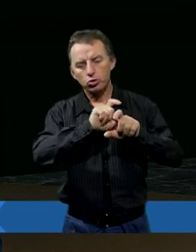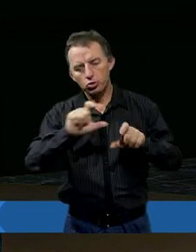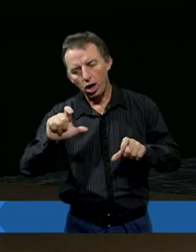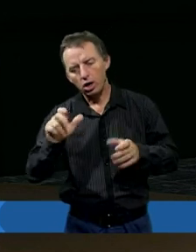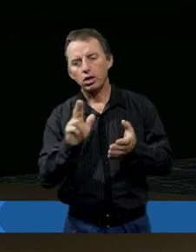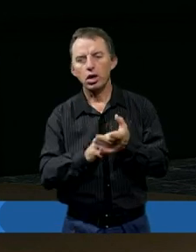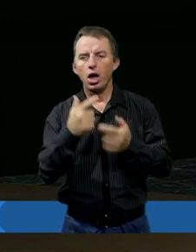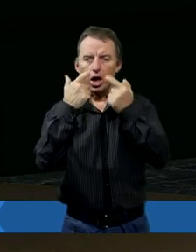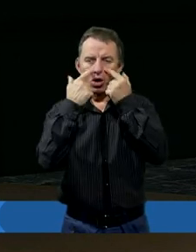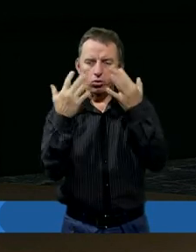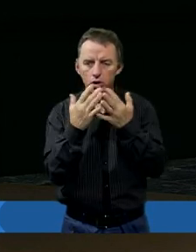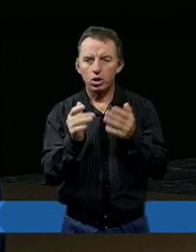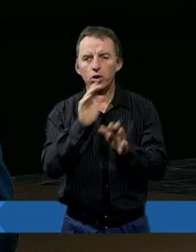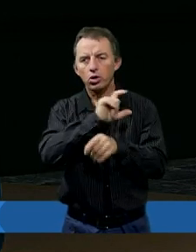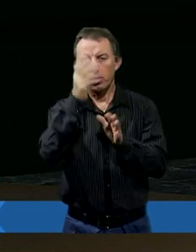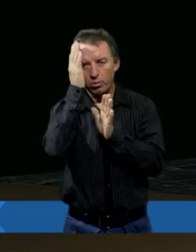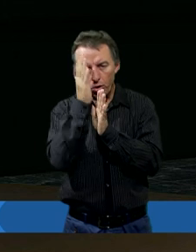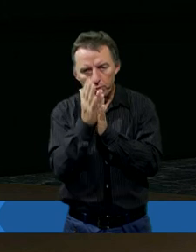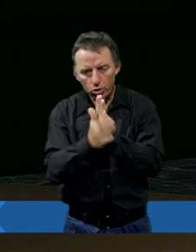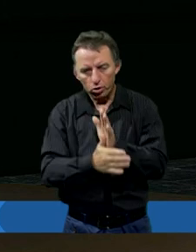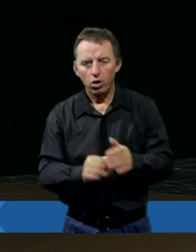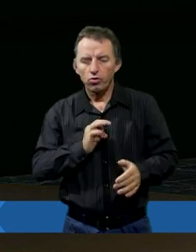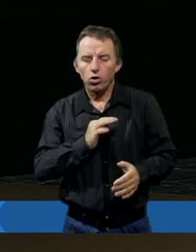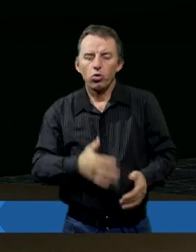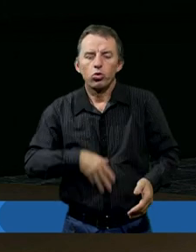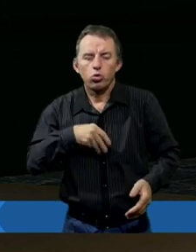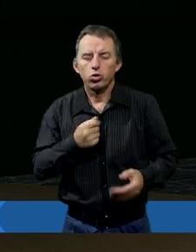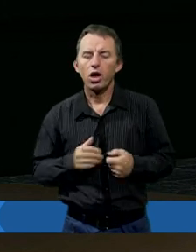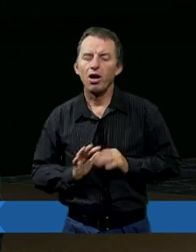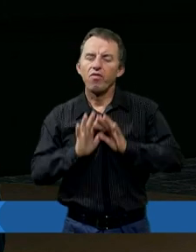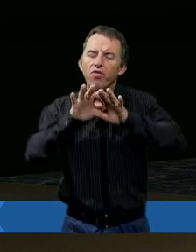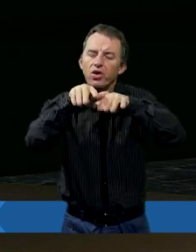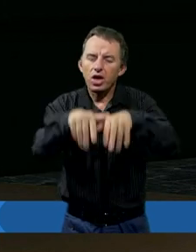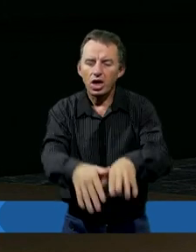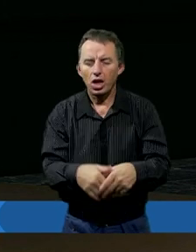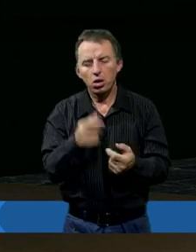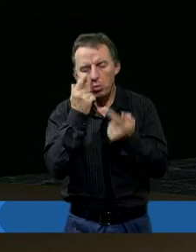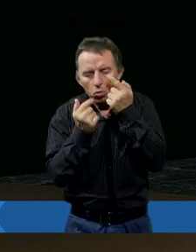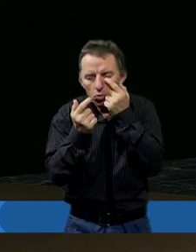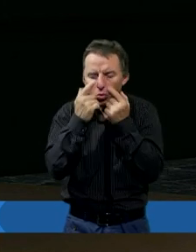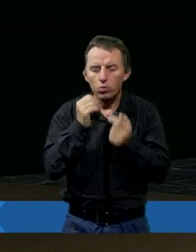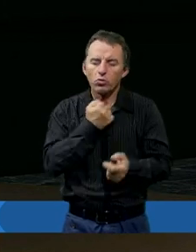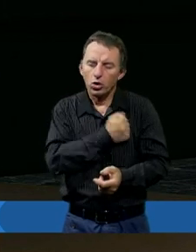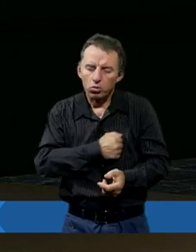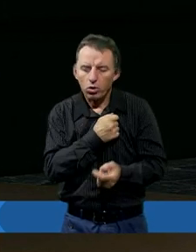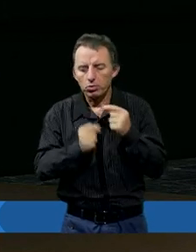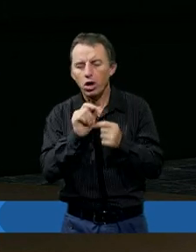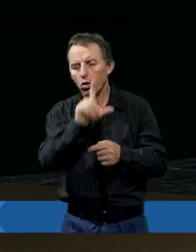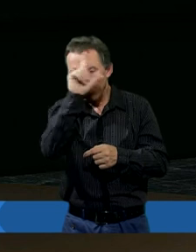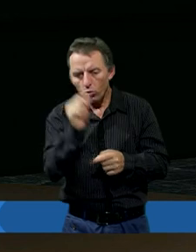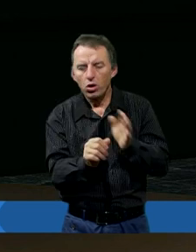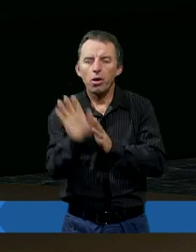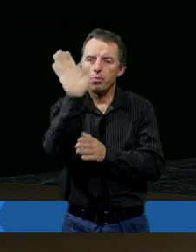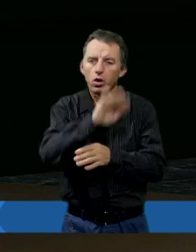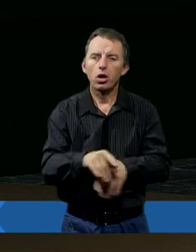łzy, na czas, kiedy po prostu może całą swoją duszę wylać przed Bogiem, przed ludźmi. Jak patrzymy na Jezusa Chrystusa,